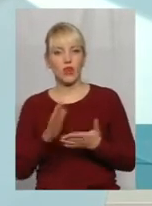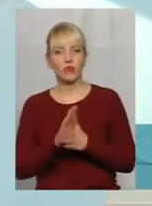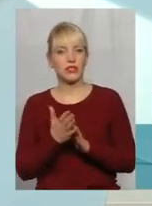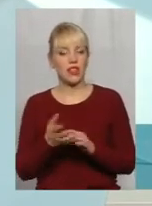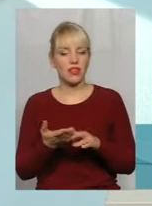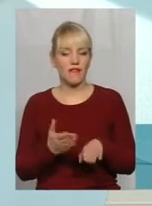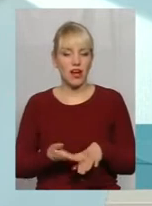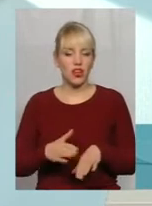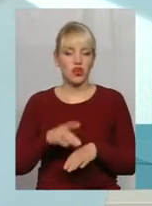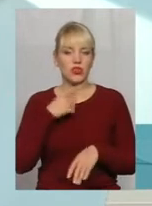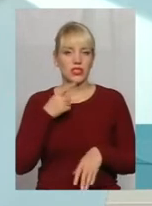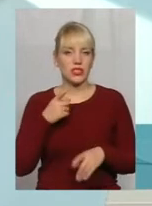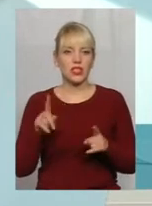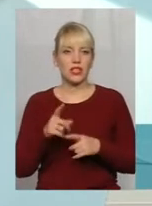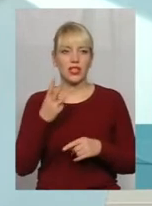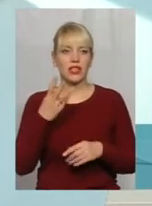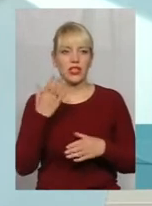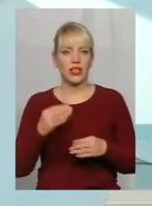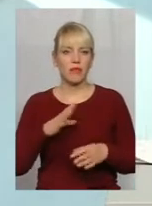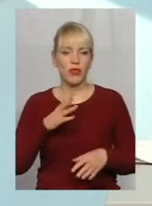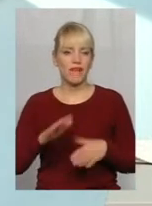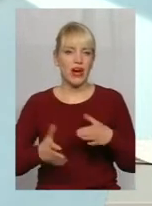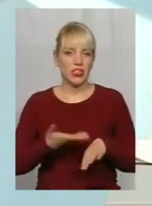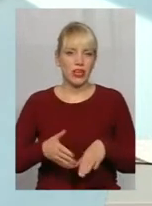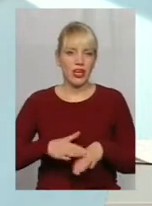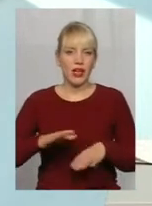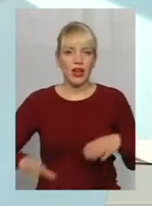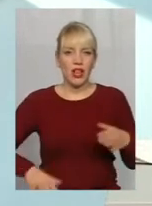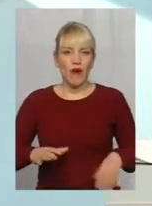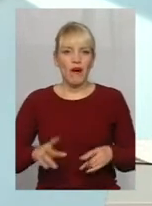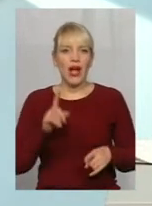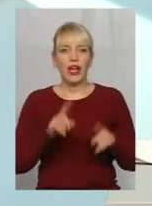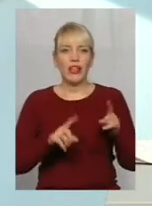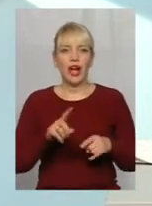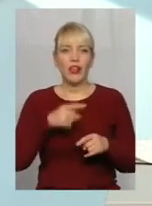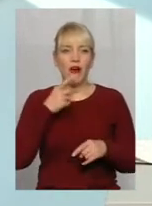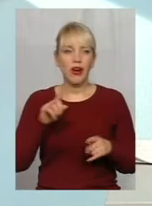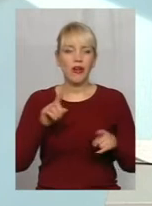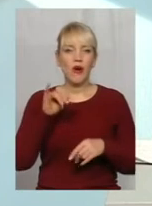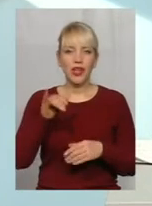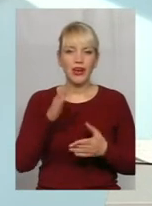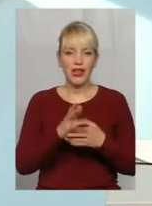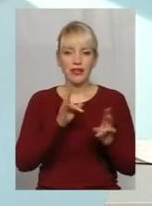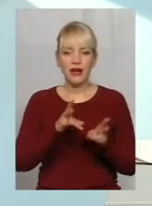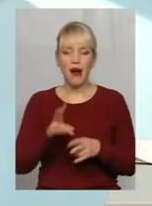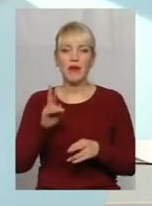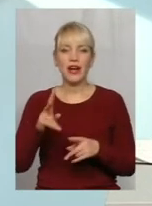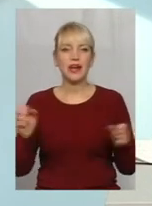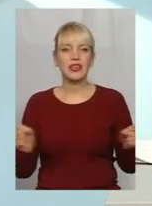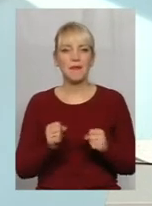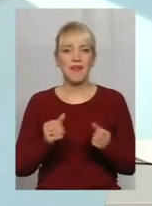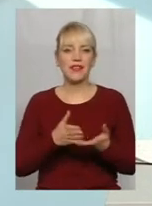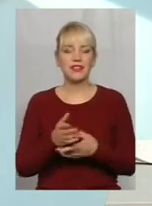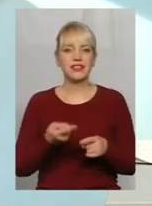сказати. Вони пройшли останні тижні важкі тренування. І дехто навіть не говорить, що в нього якісь певні є травми, так як зимовий вид,